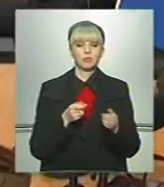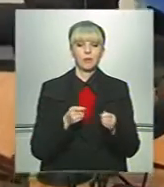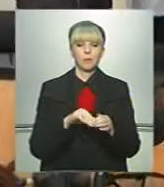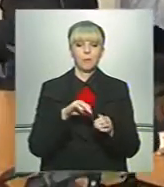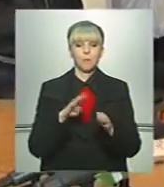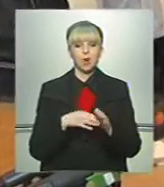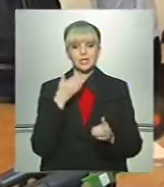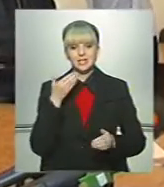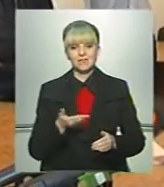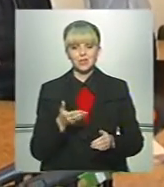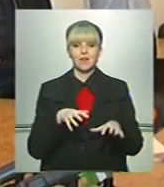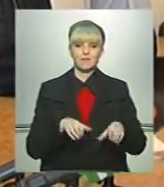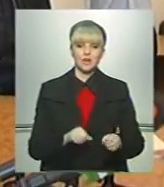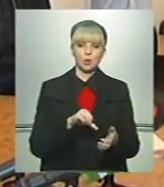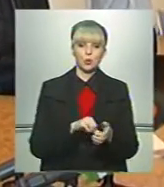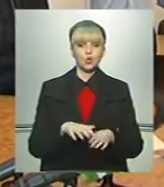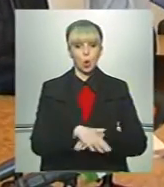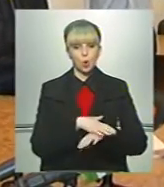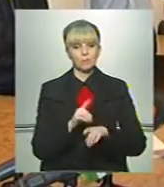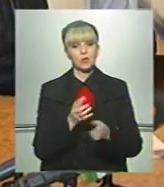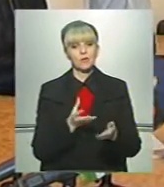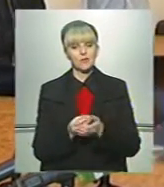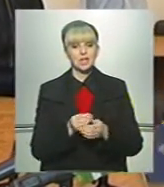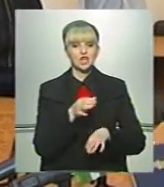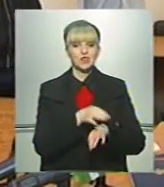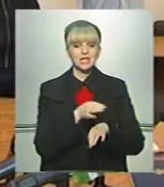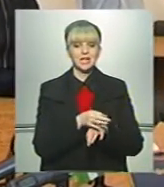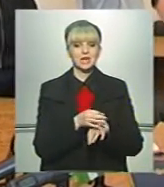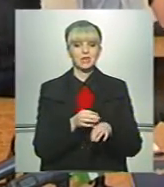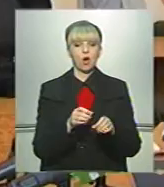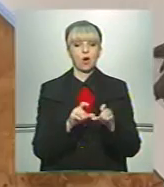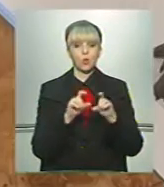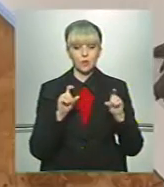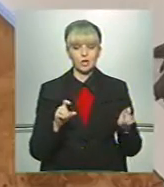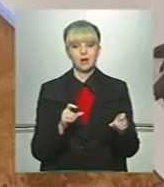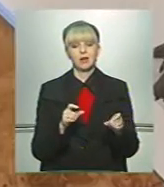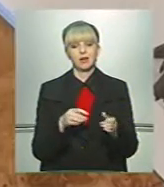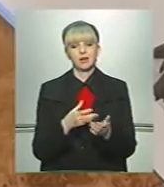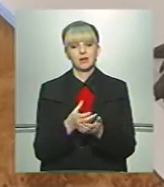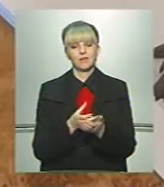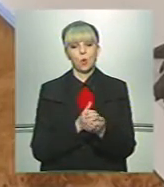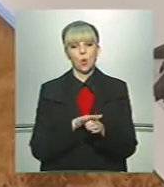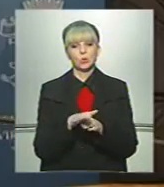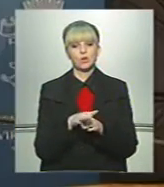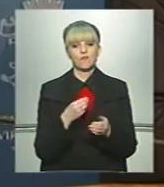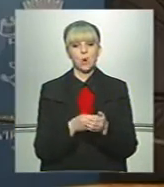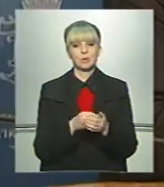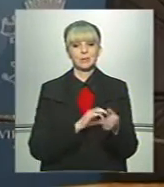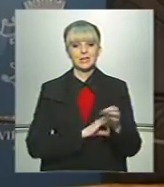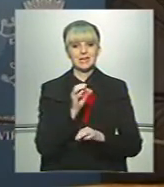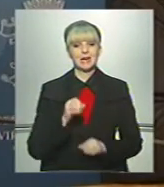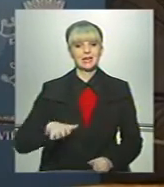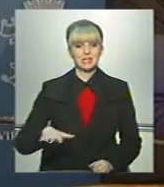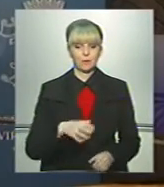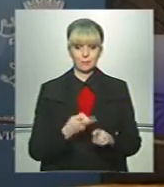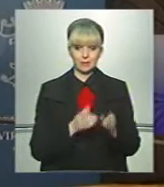підзвітності влади та участі громади», що фінансується Швейцарською конфедерацією та виконується фондом «Східна Європа». Ця система